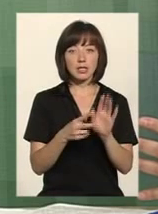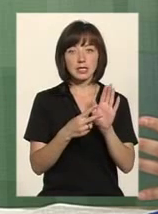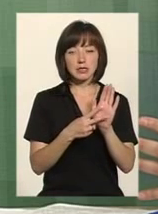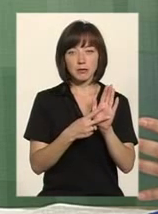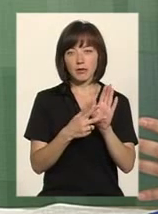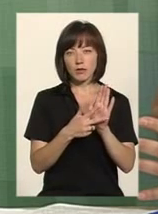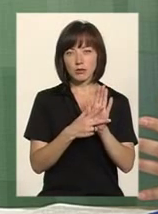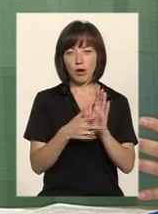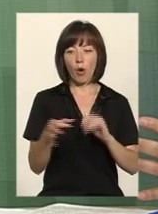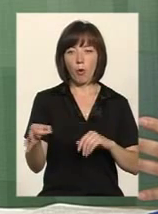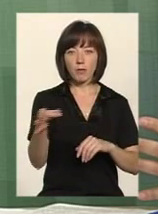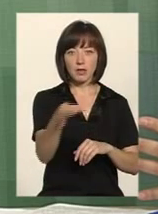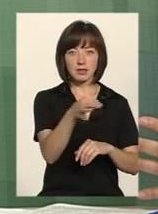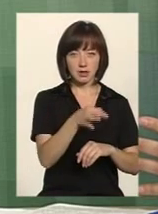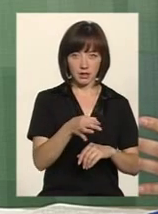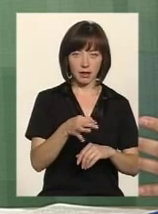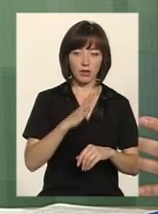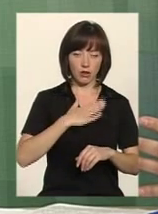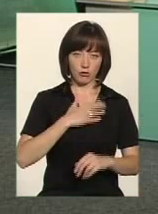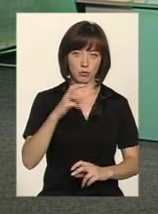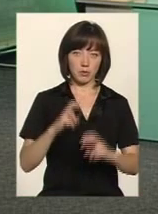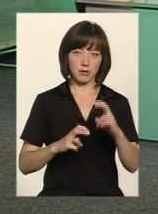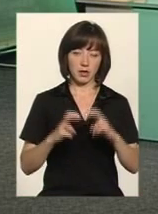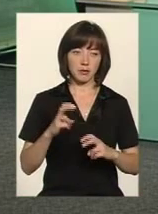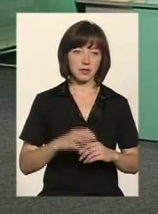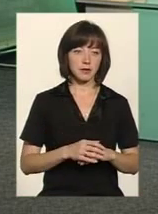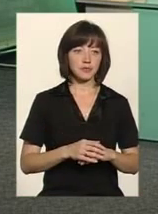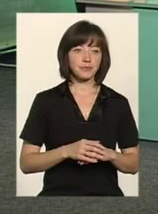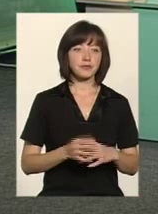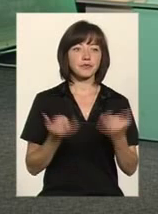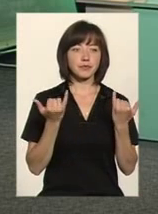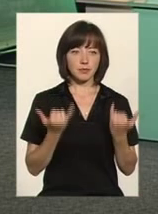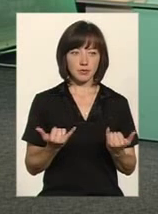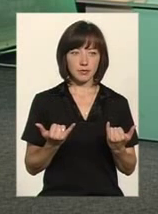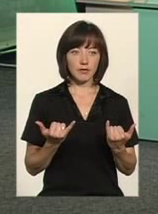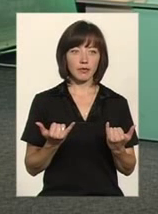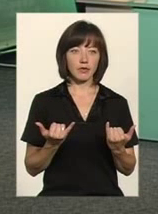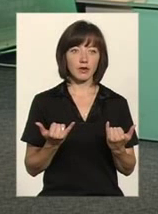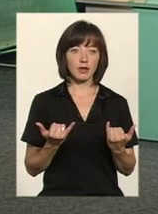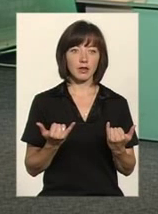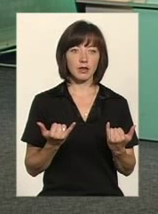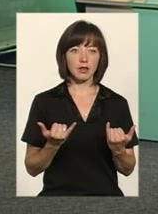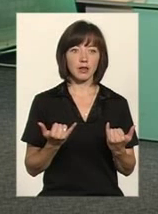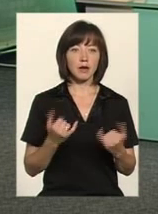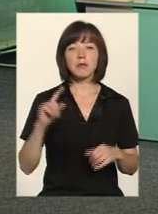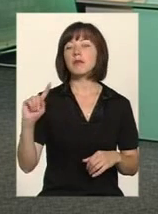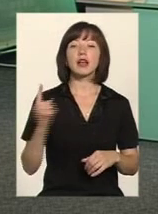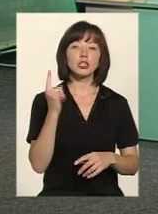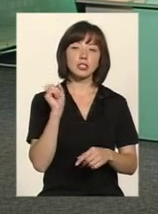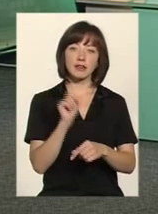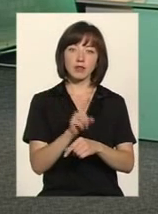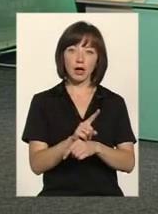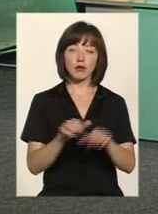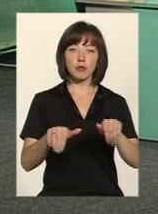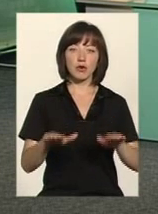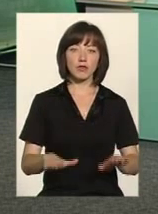вісьми областей проходять на протезному підприємству. І сьогодні, це мета у нас сьогодні номер один, саме